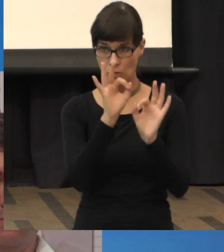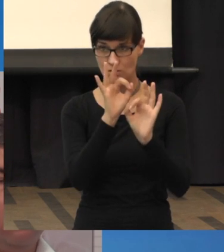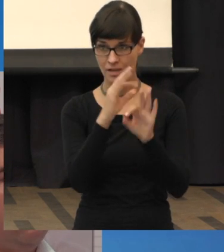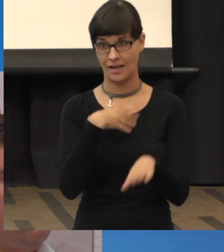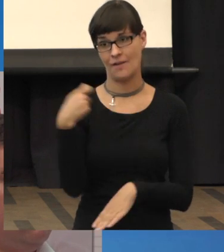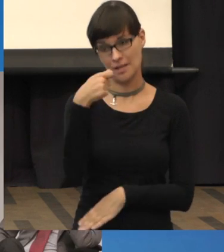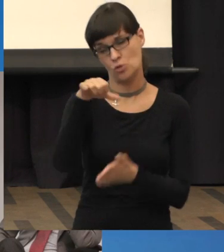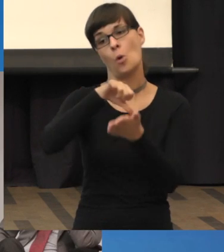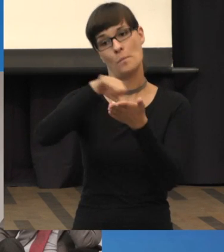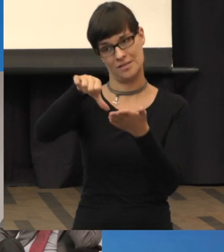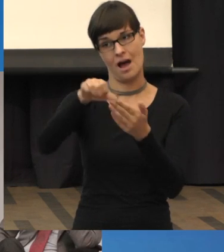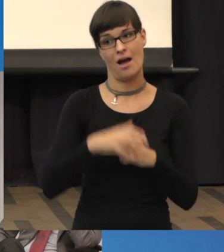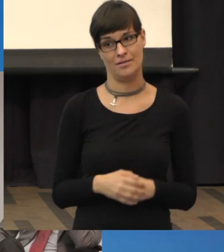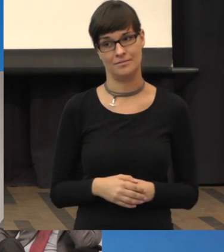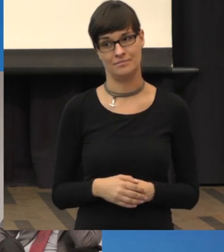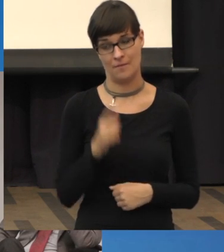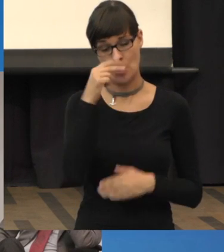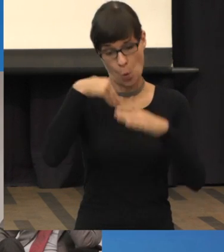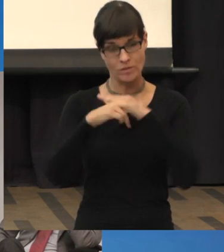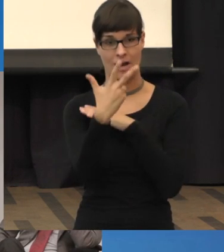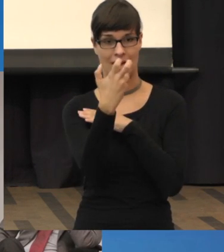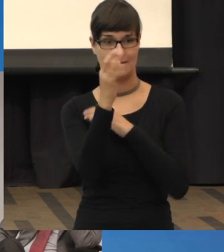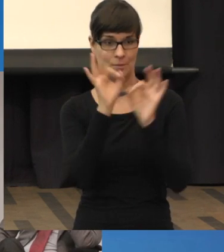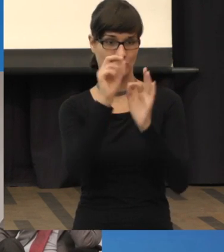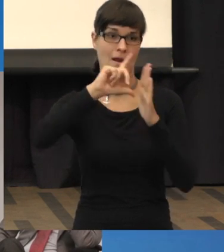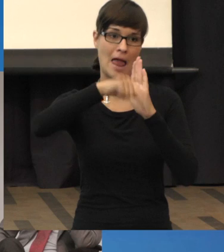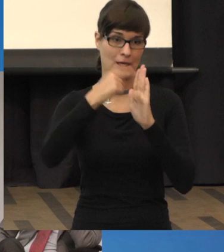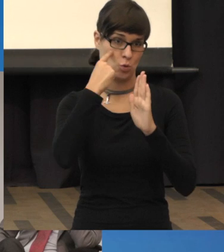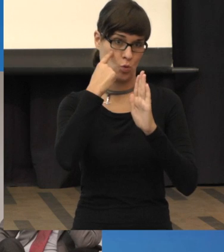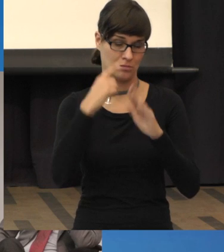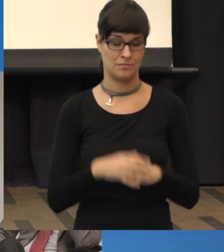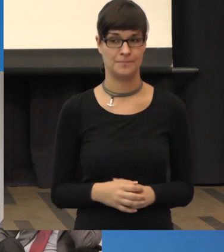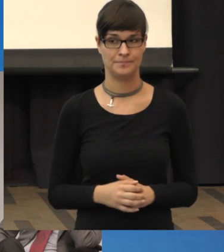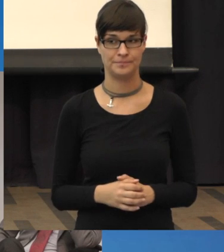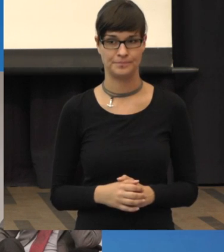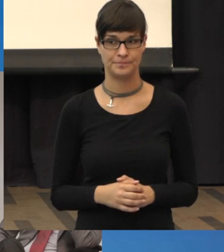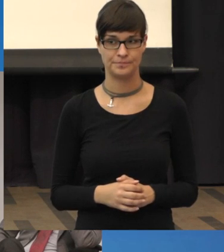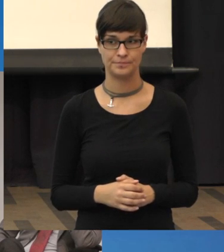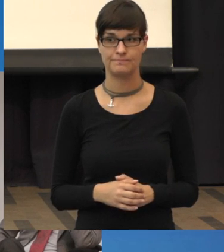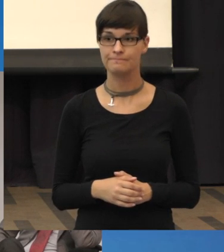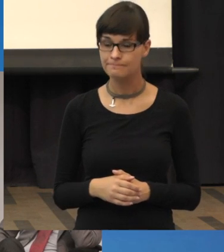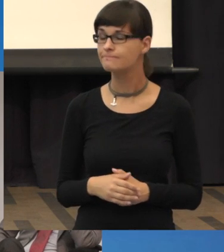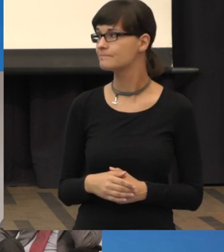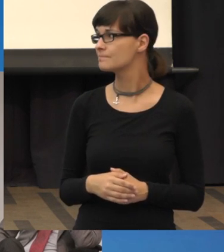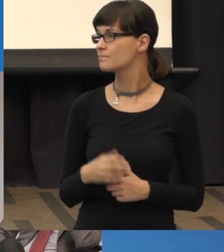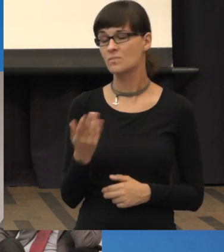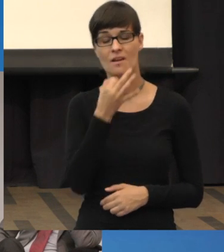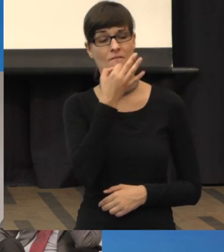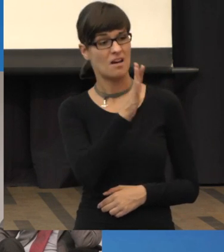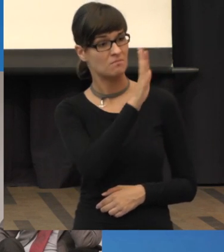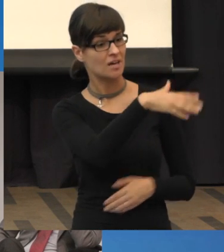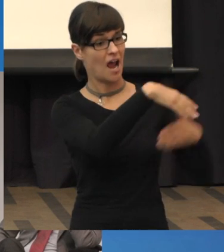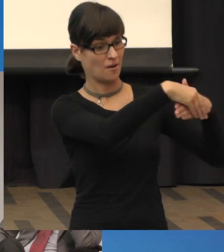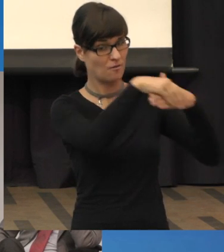Auf dem besseren Auge. Herr Göbel, jetzt fragen wir den Praktiker. Wie sieht das bei Ihren Freunden aus? Sind die alle